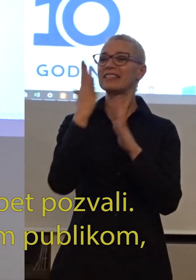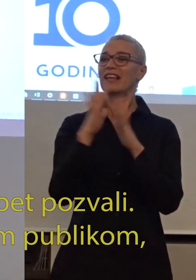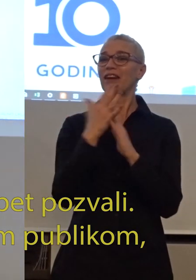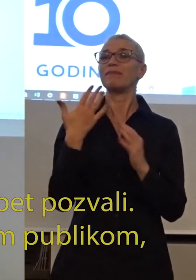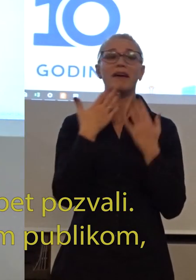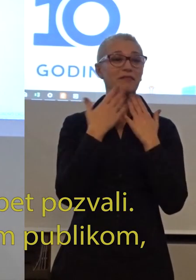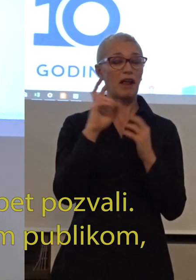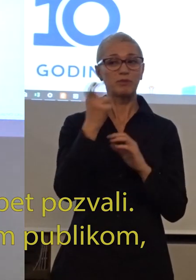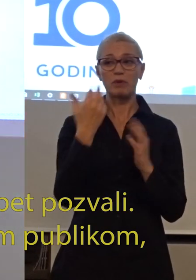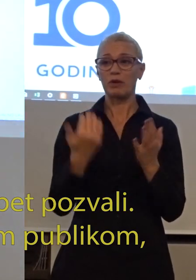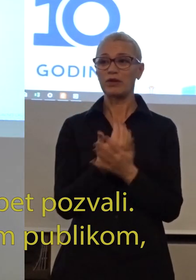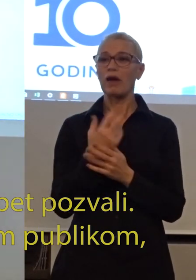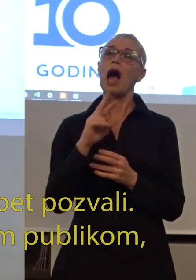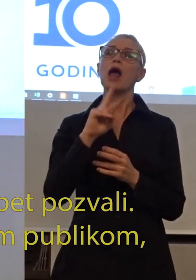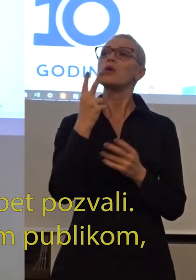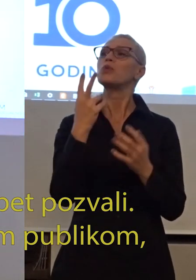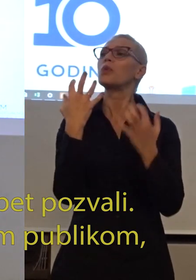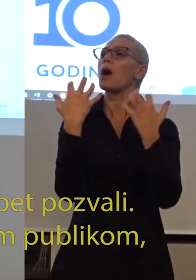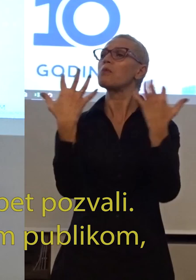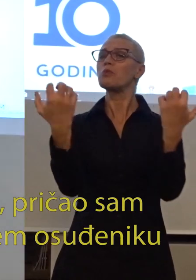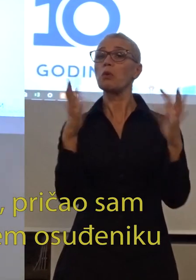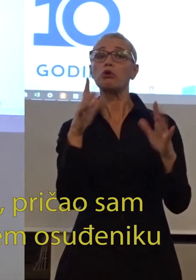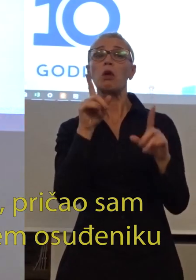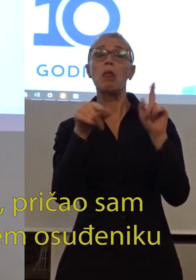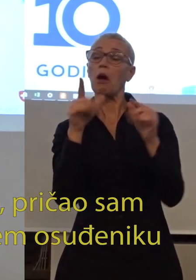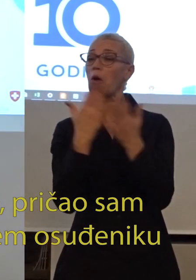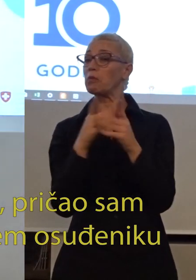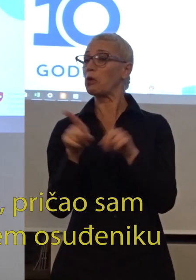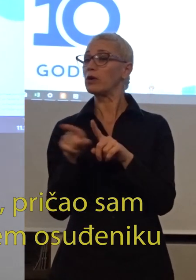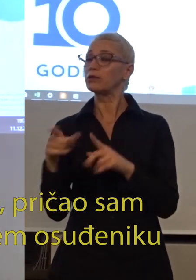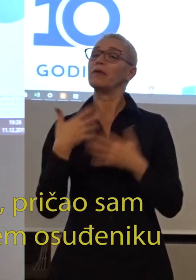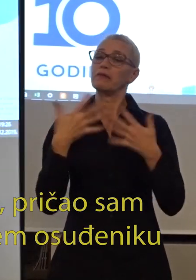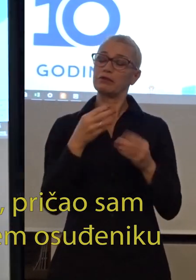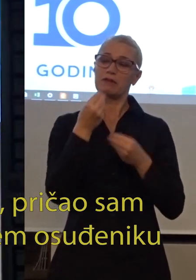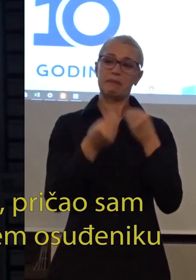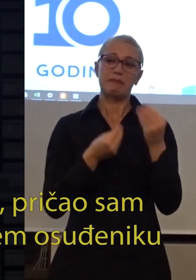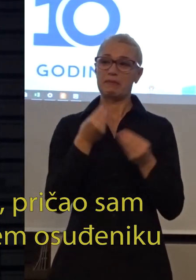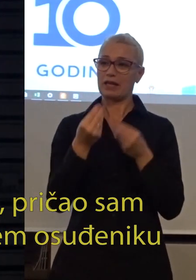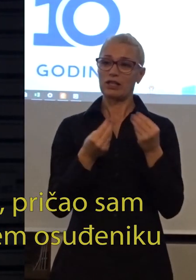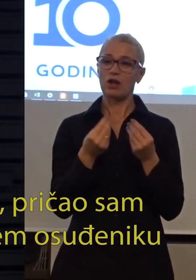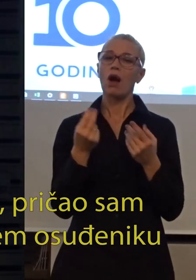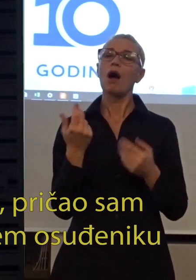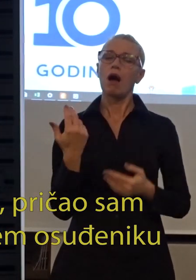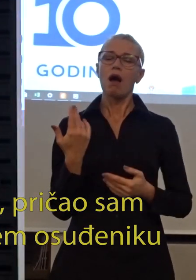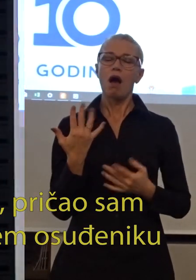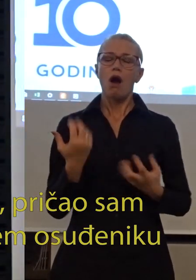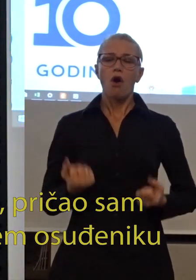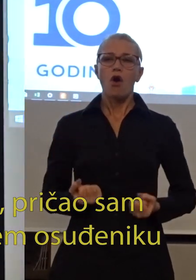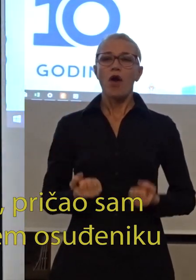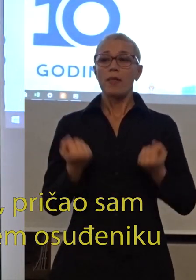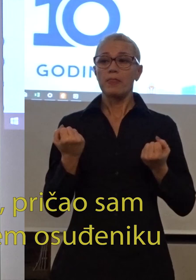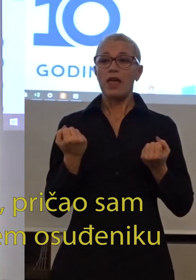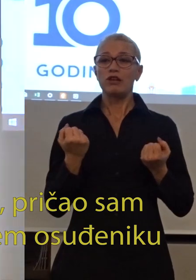što su ma pet pozvali, i pred jednom drugom publikom, možda neko je od vas bio tada tu, pričao o tome koliko je